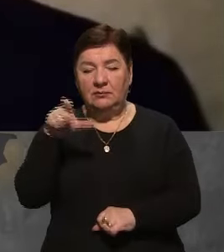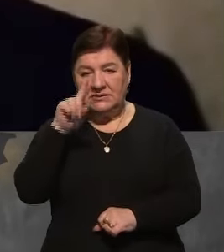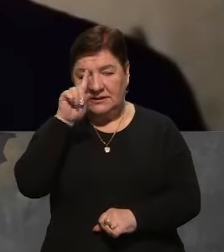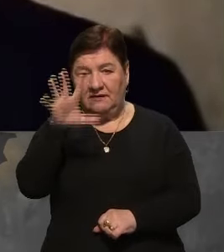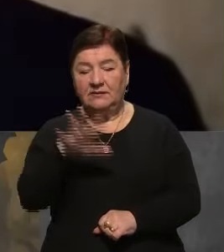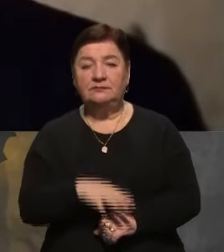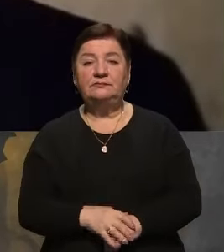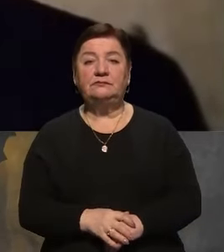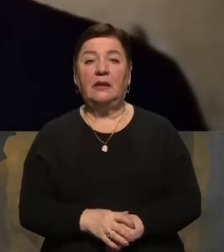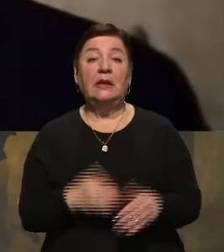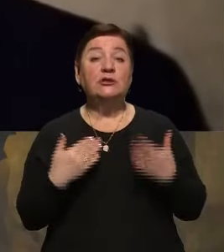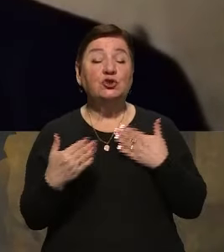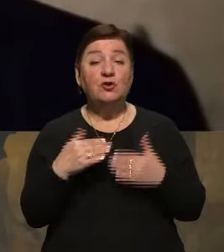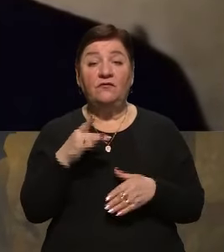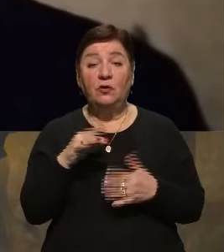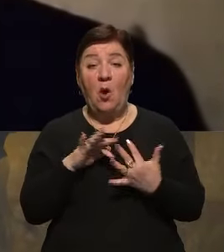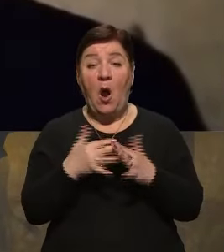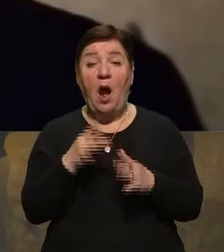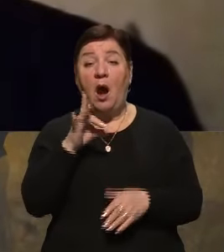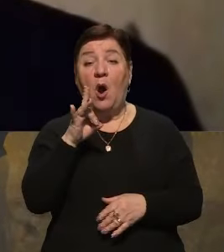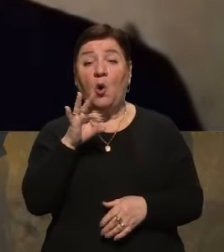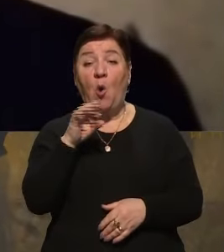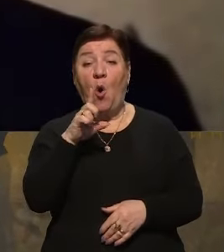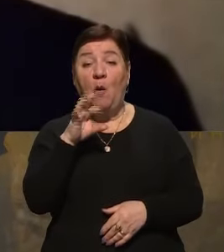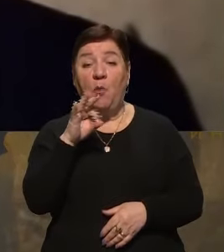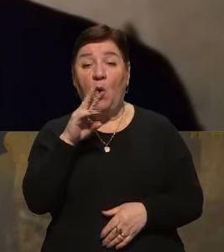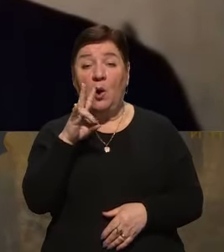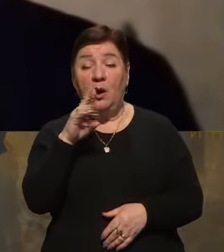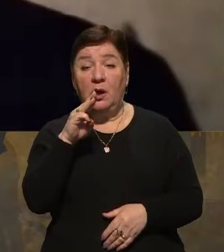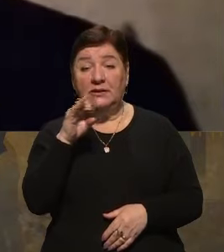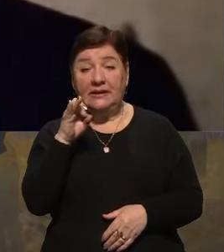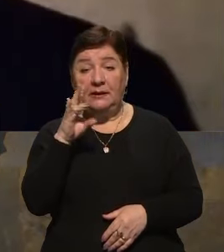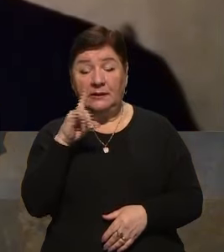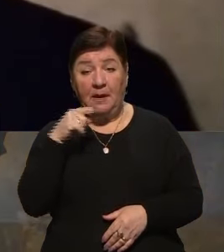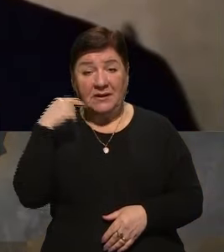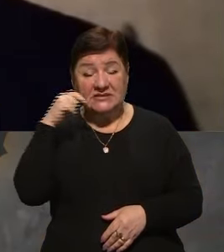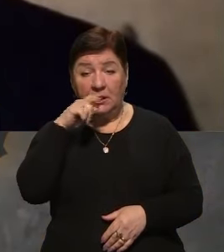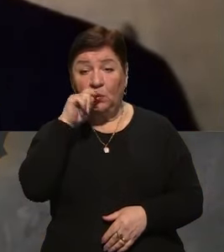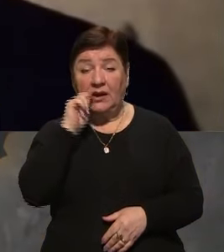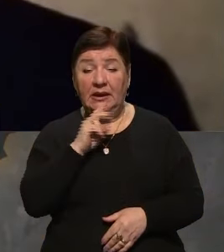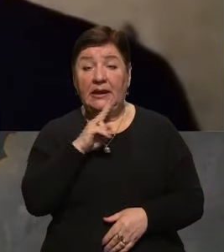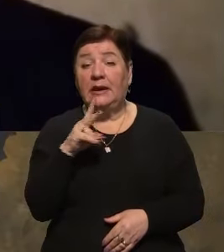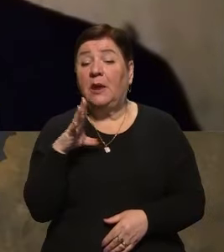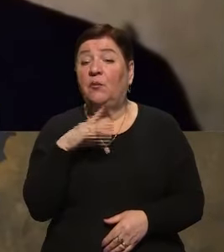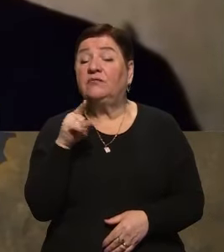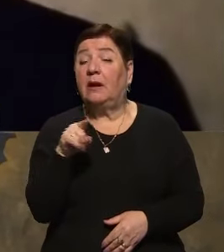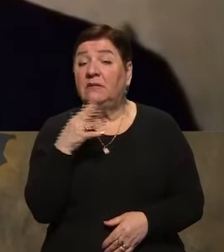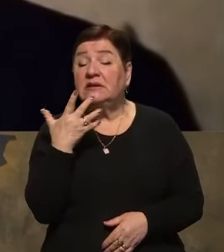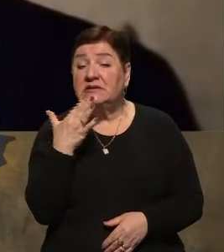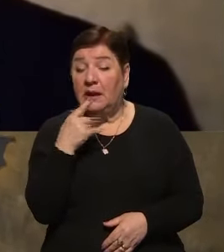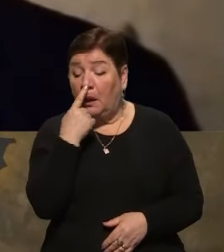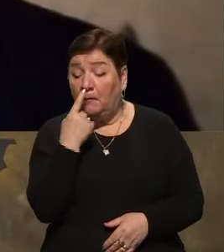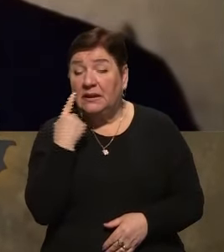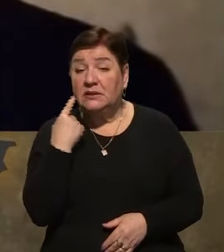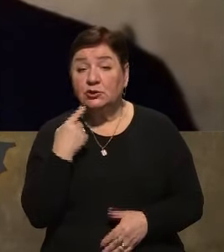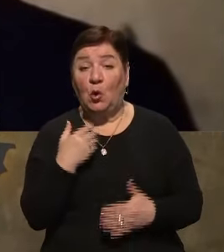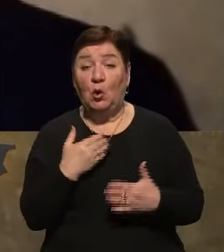Пане Костянтине, стосовно роботаного, щоб просто зрозуміли люди, президент України, який перебував там, наскільки це близько